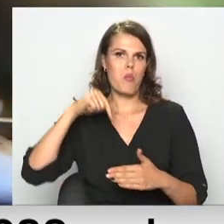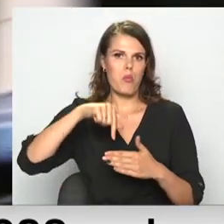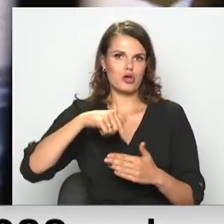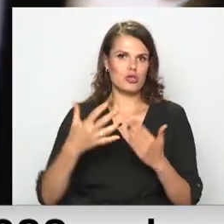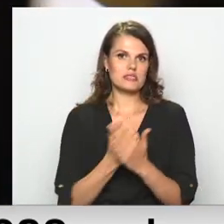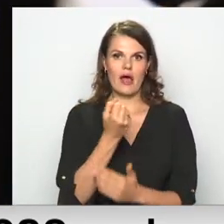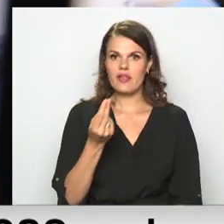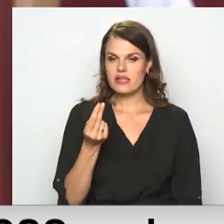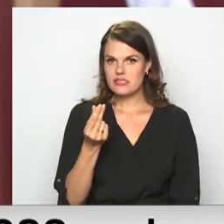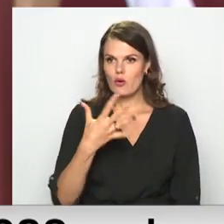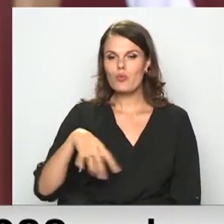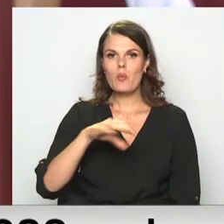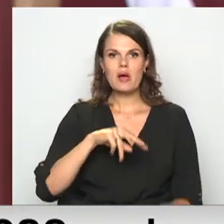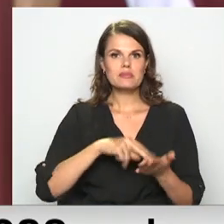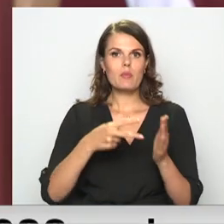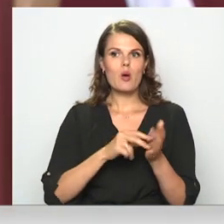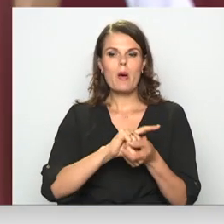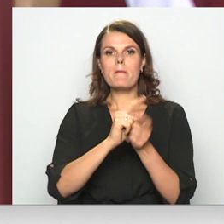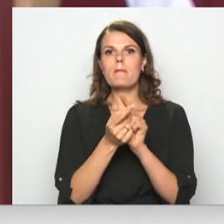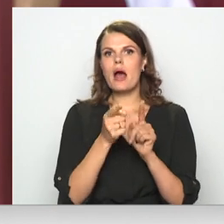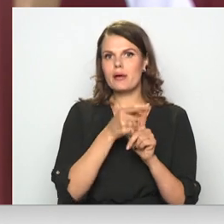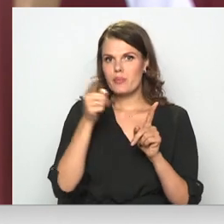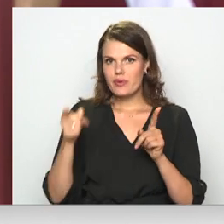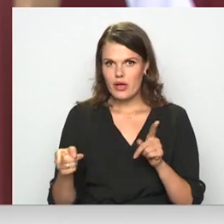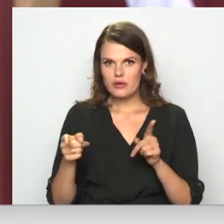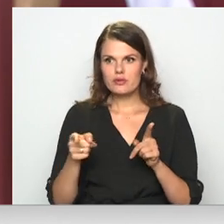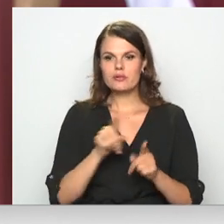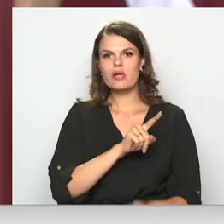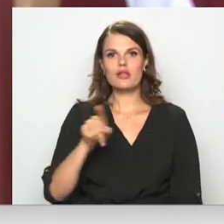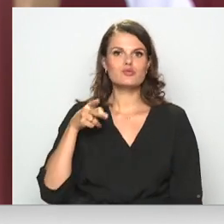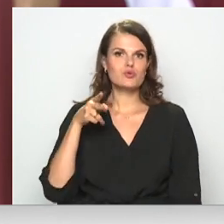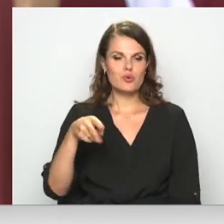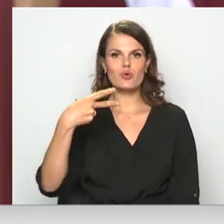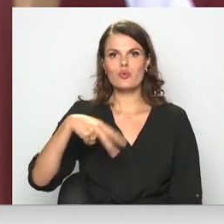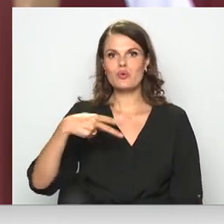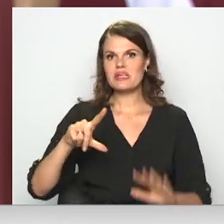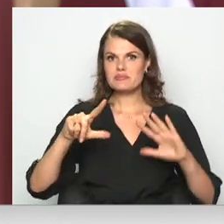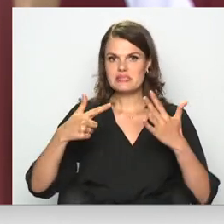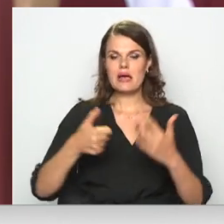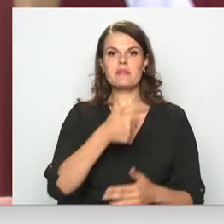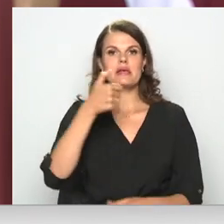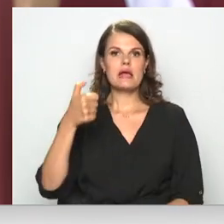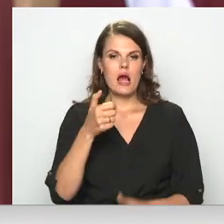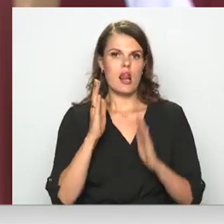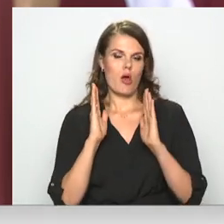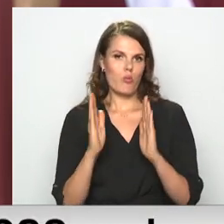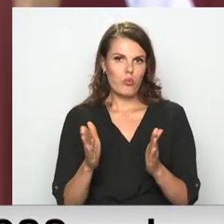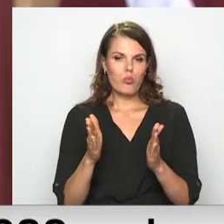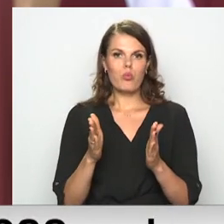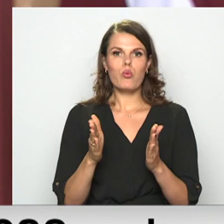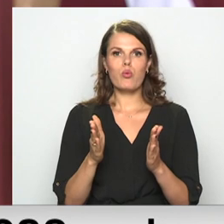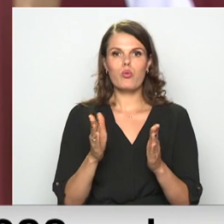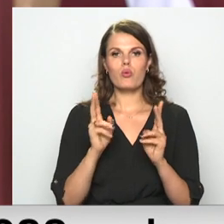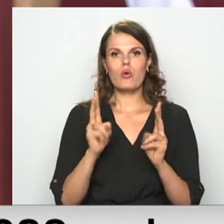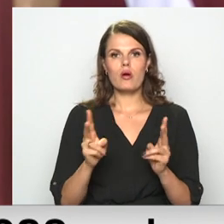Mēs paredzam pārējais periodu līdz 2027. gadam, lai panākt to, ka